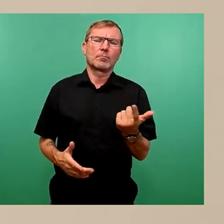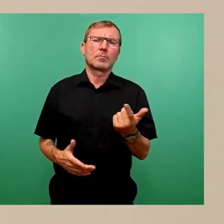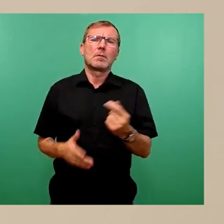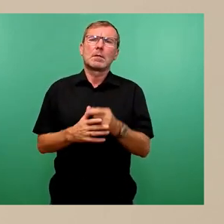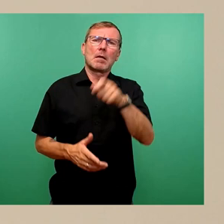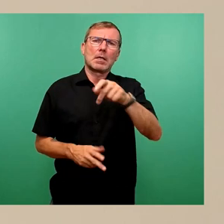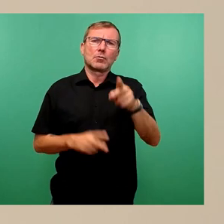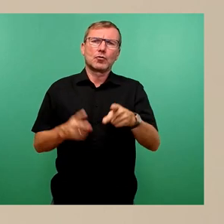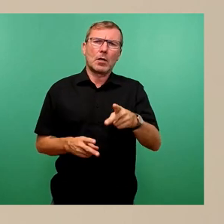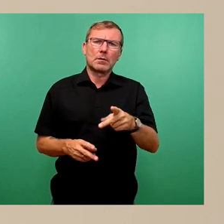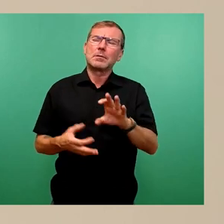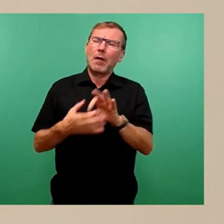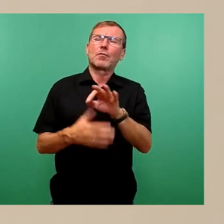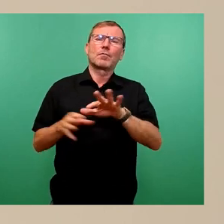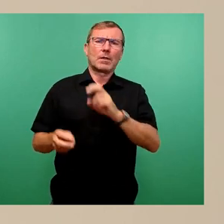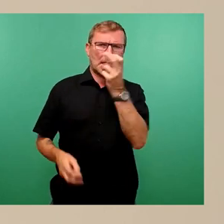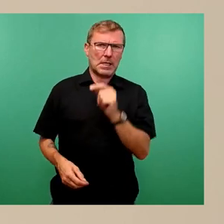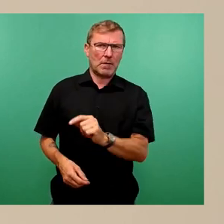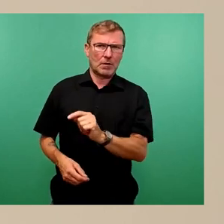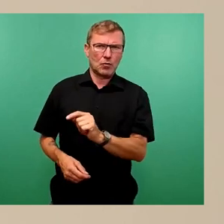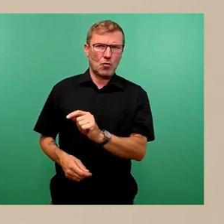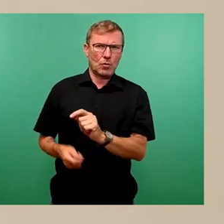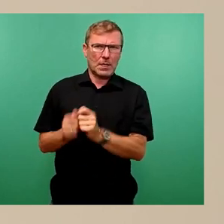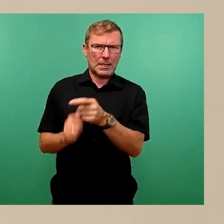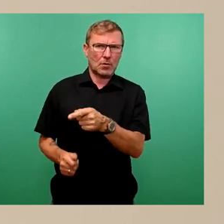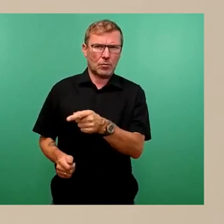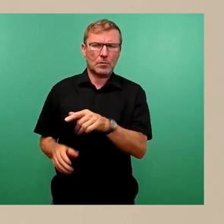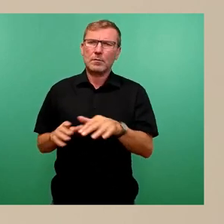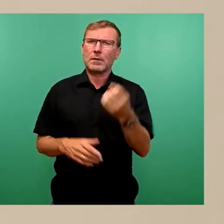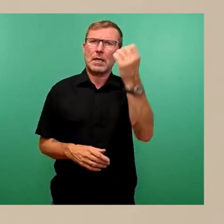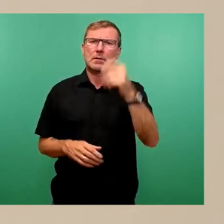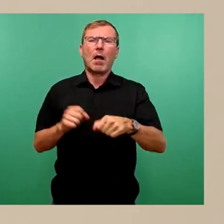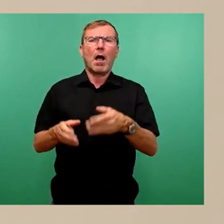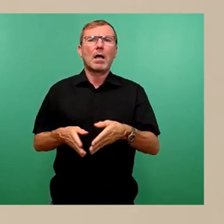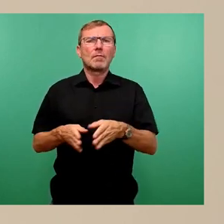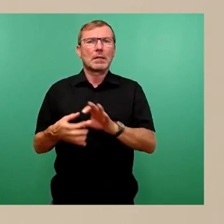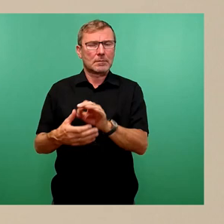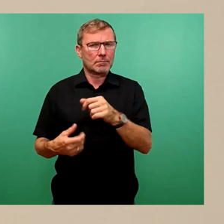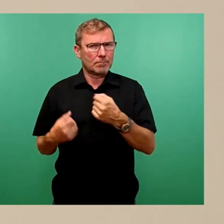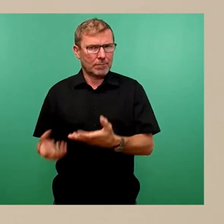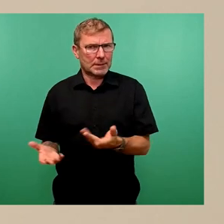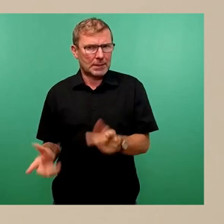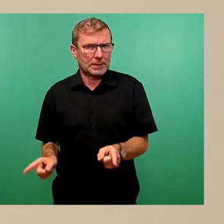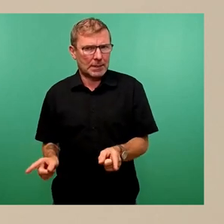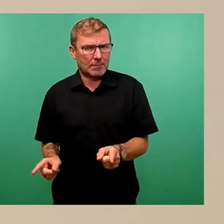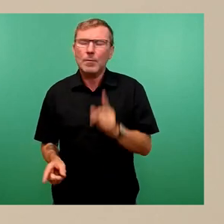Verkehrsversuchs beziehungsweise die Radverkehrsanlagen zurückzuführen sind und die